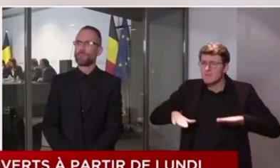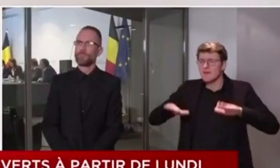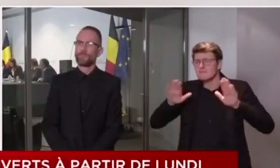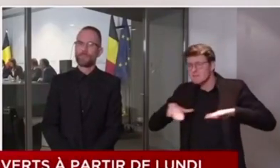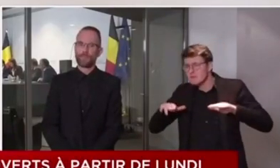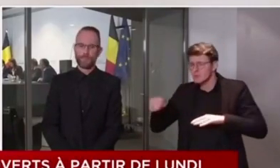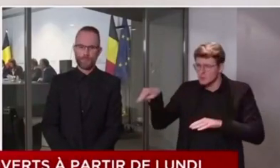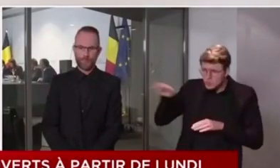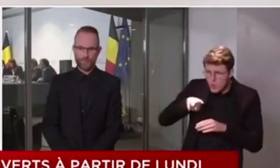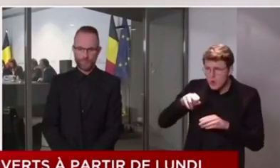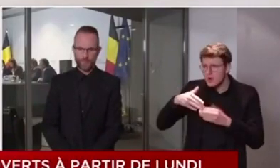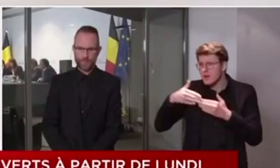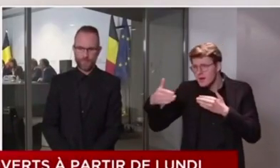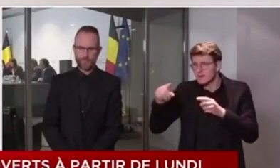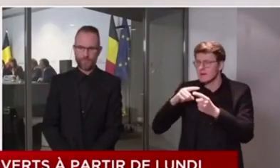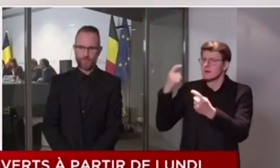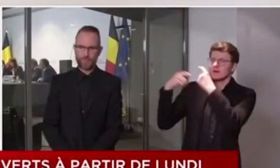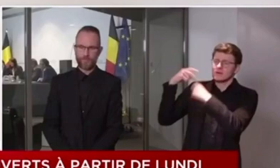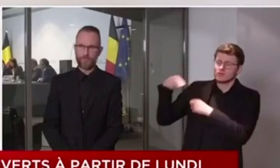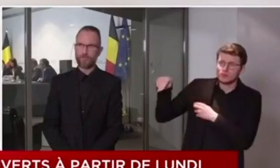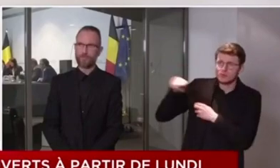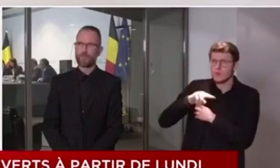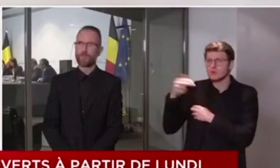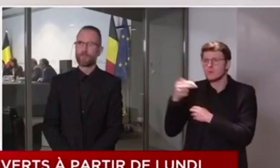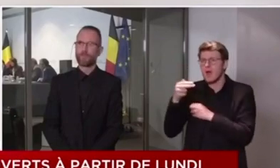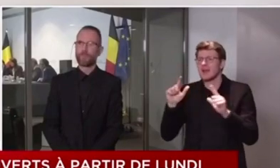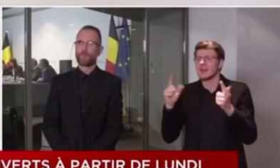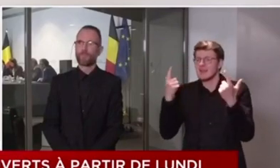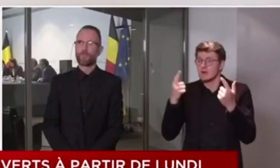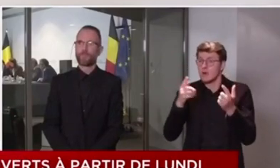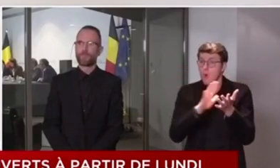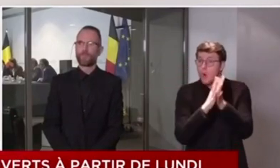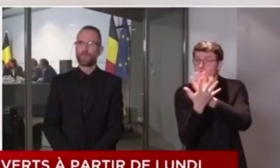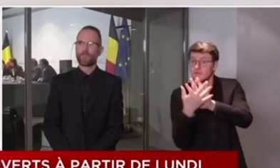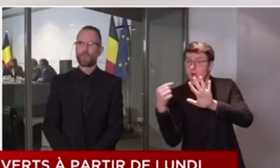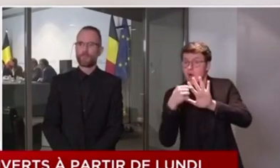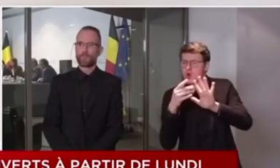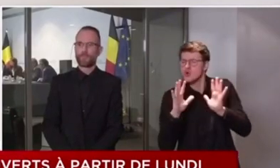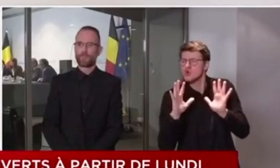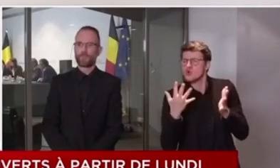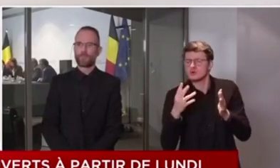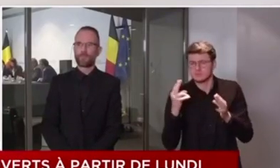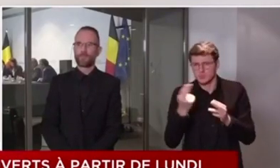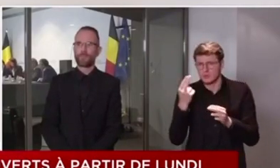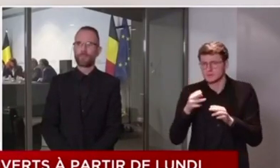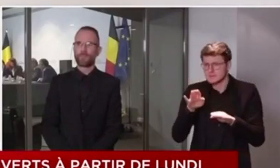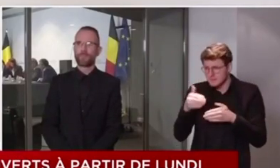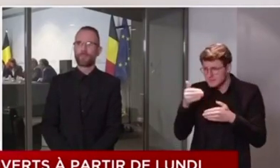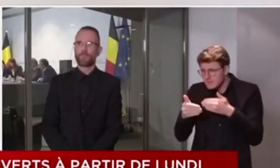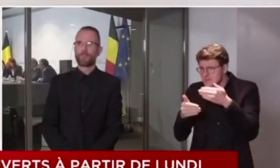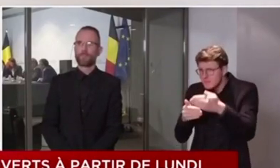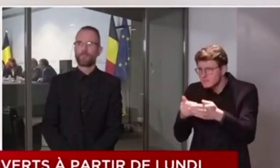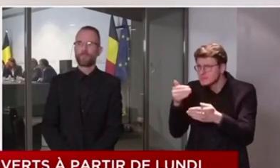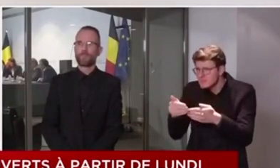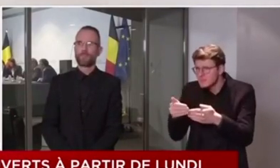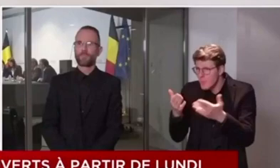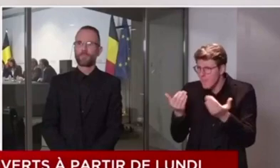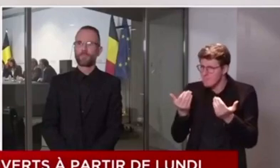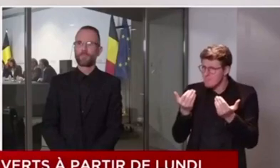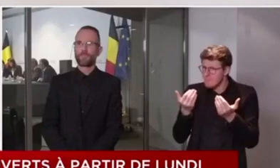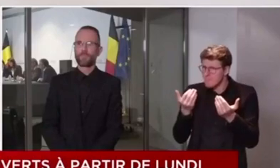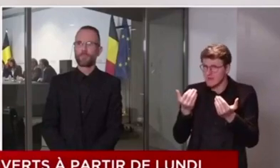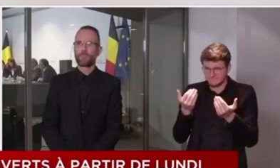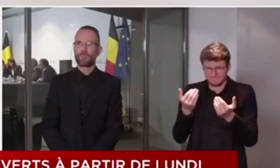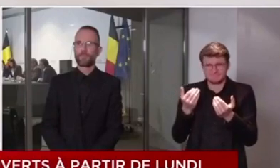Nous parlons ici d'une période de transition parce que nous travaillerons étape par étape pour éviter